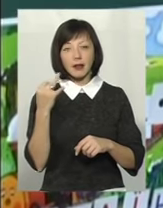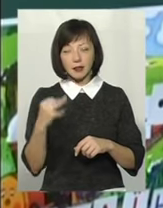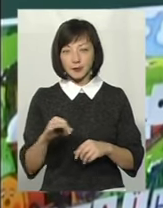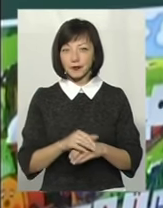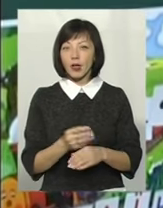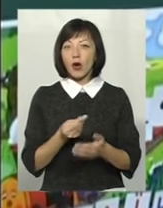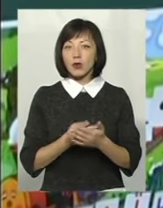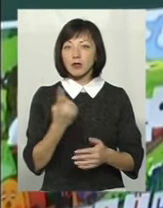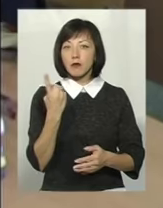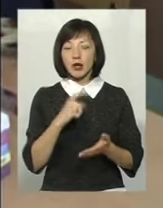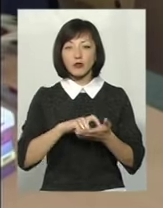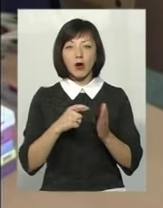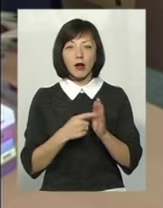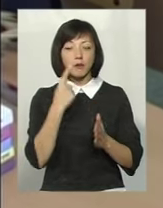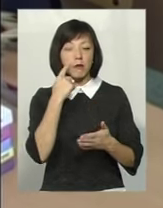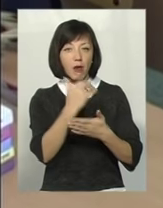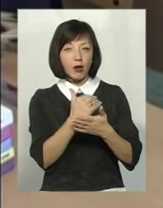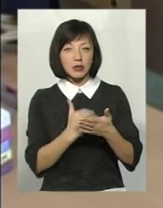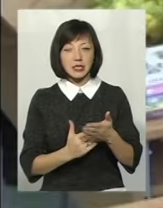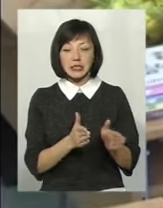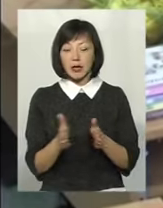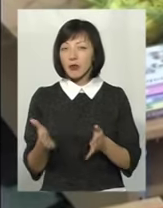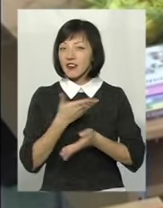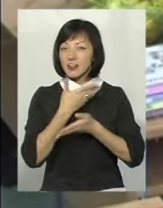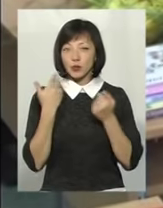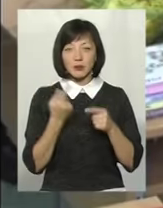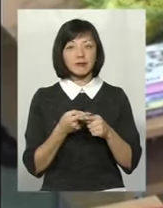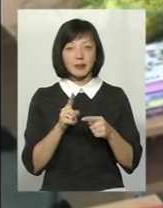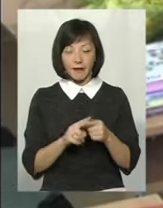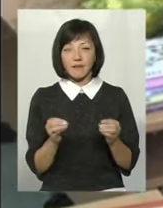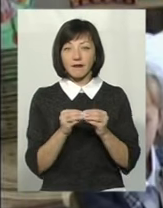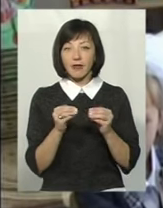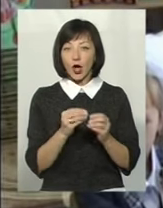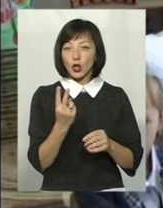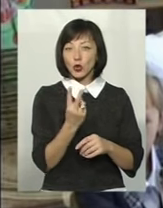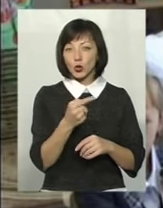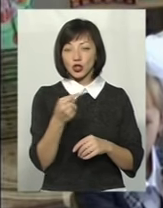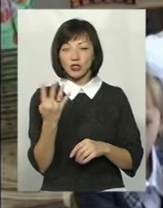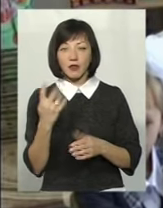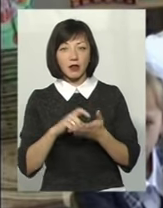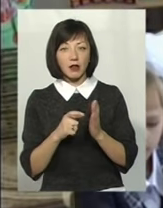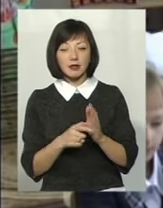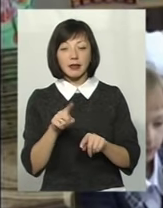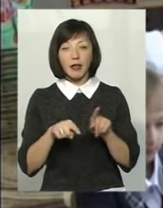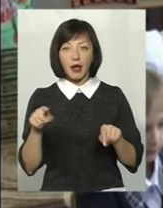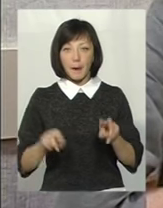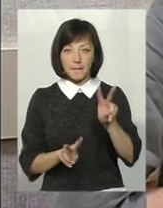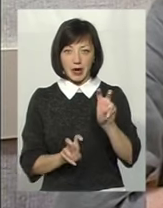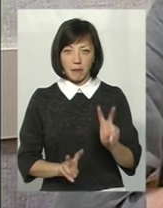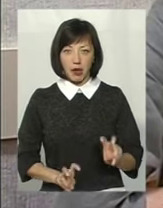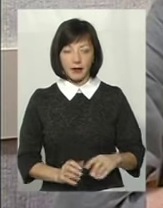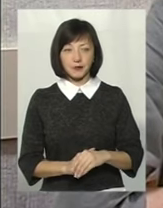в першому класі за бальною системою відтепер відсутнє. Теж саме стосується 2-4 класів. Щоправда, лише з деяких предметів.